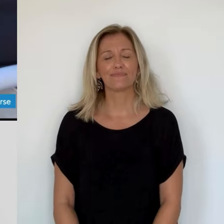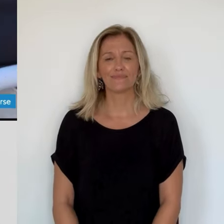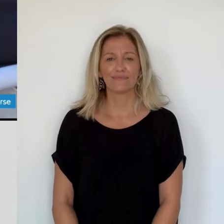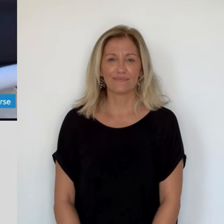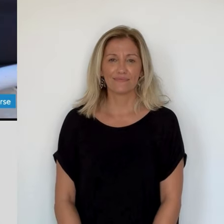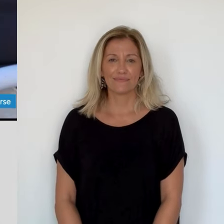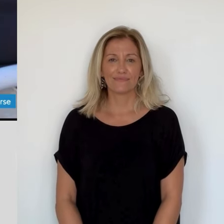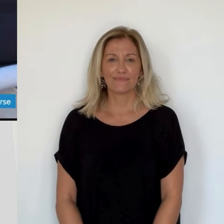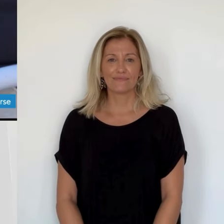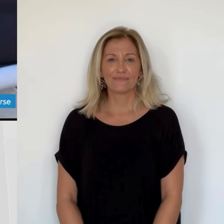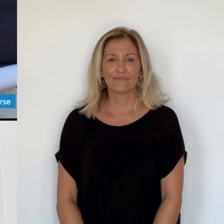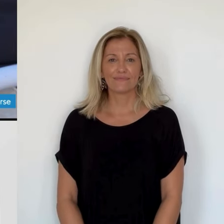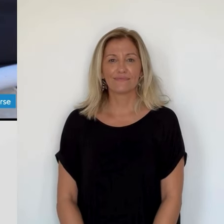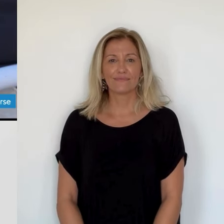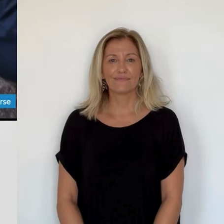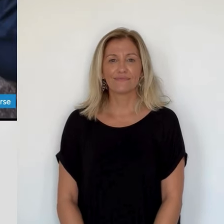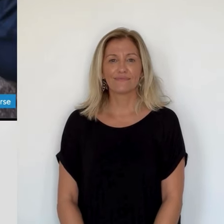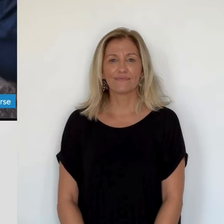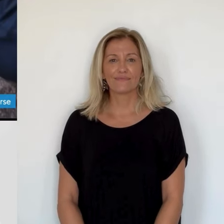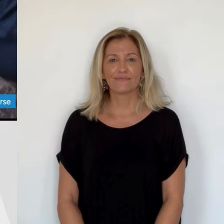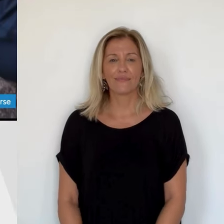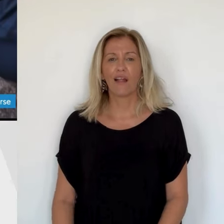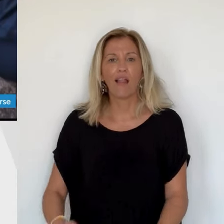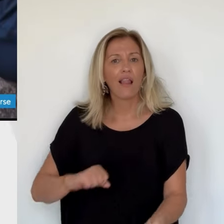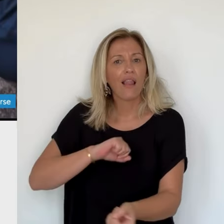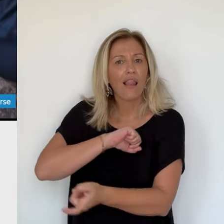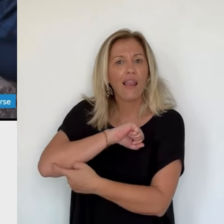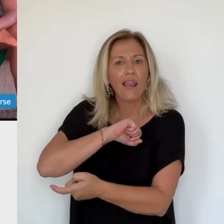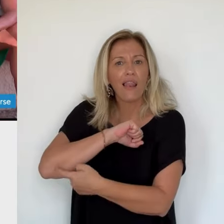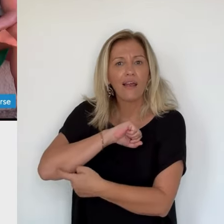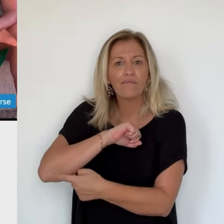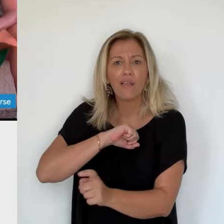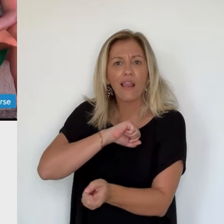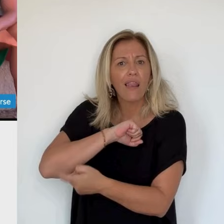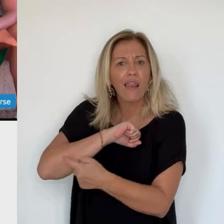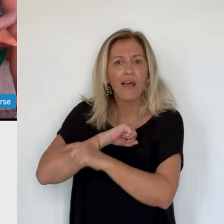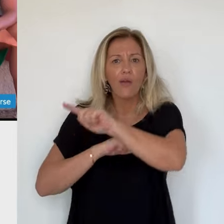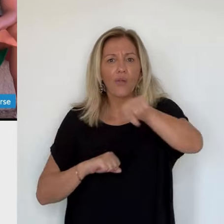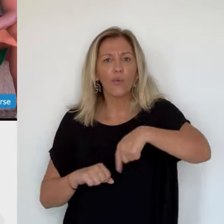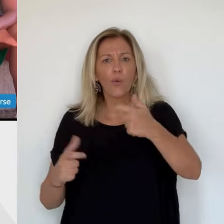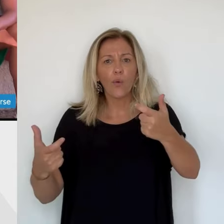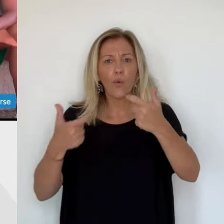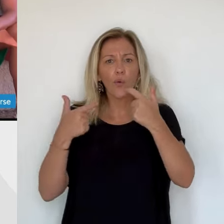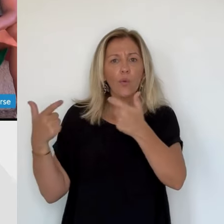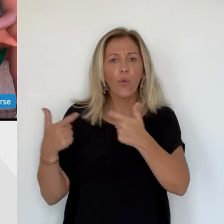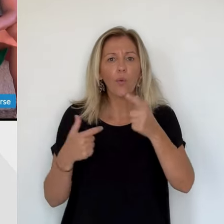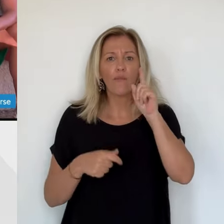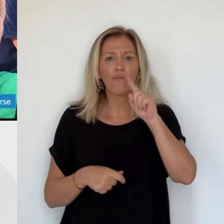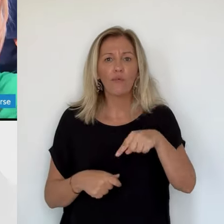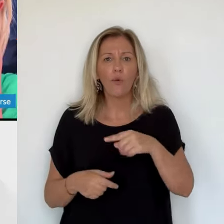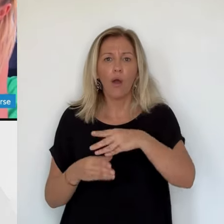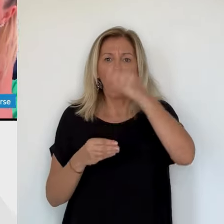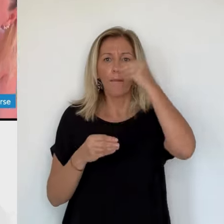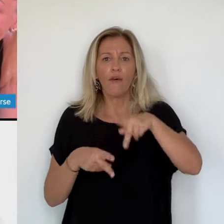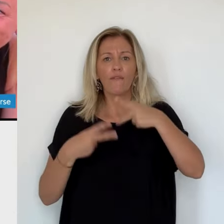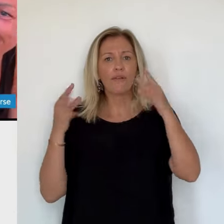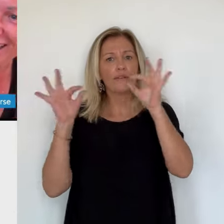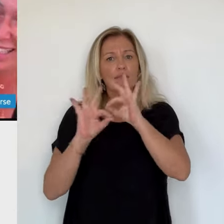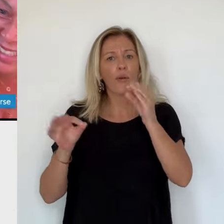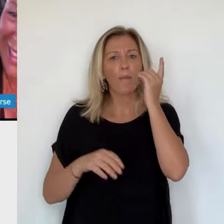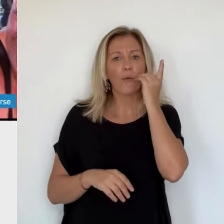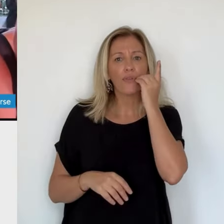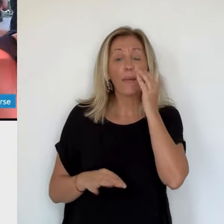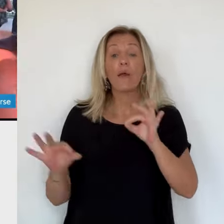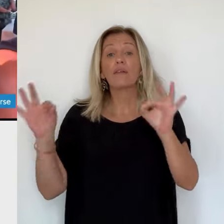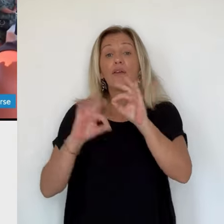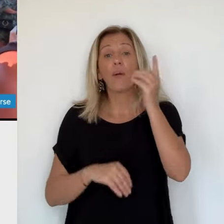lesquels, portables à la main, saluent l'initiative même s'ils admettent leurs propres difficultés. C'est une addiction. C'est une